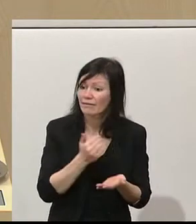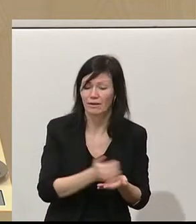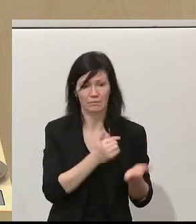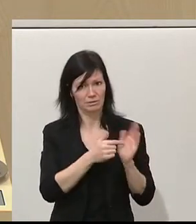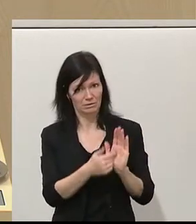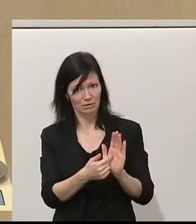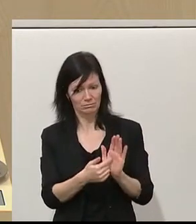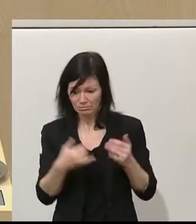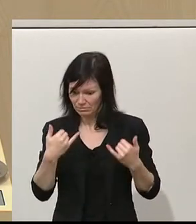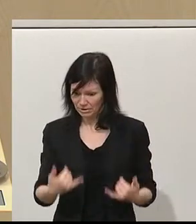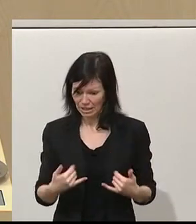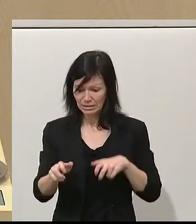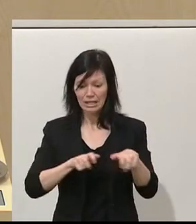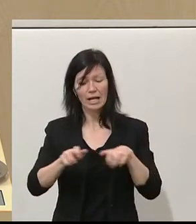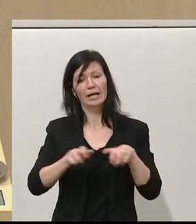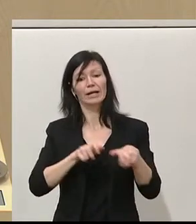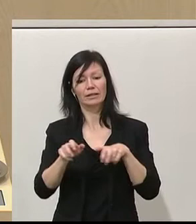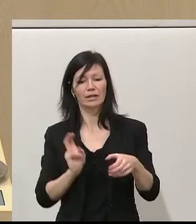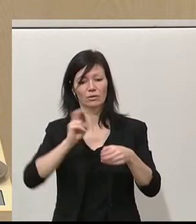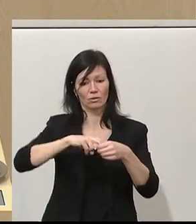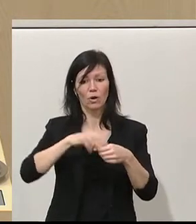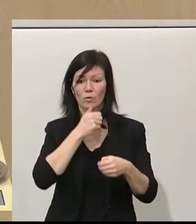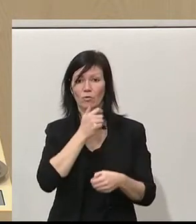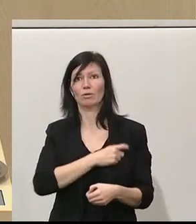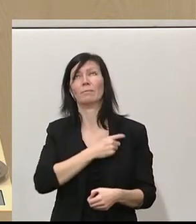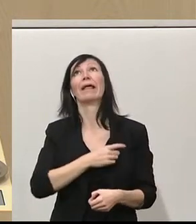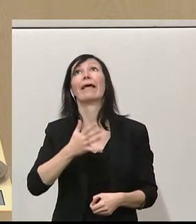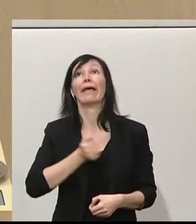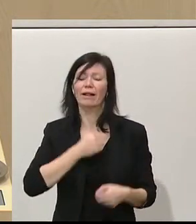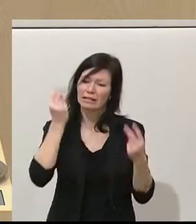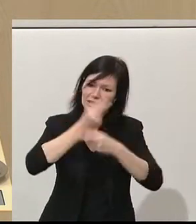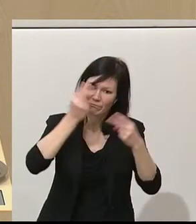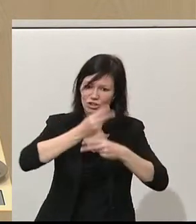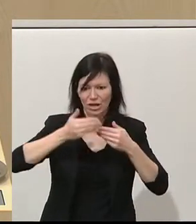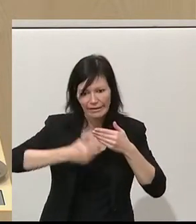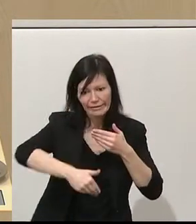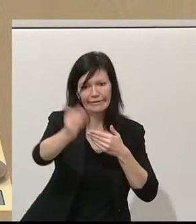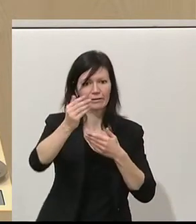jetzt unter der Regierungsbeteiligung der Grünen endlich Realität wird.